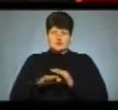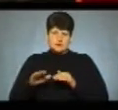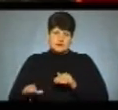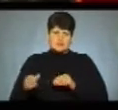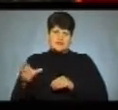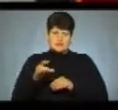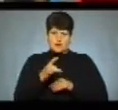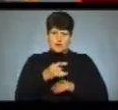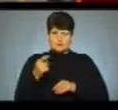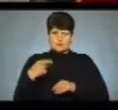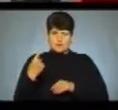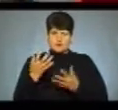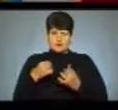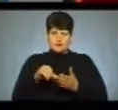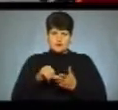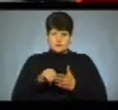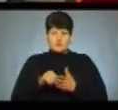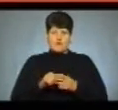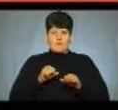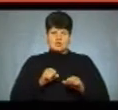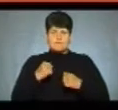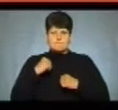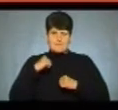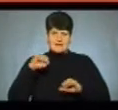Тернопільщини взяли участь у Марші патріотів у Козовій.